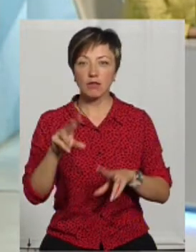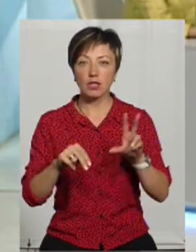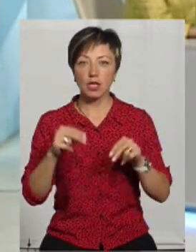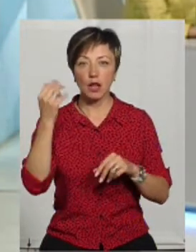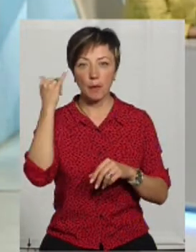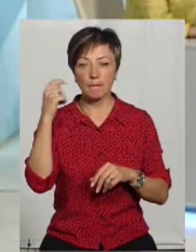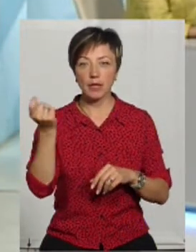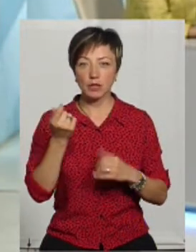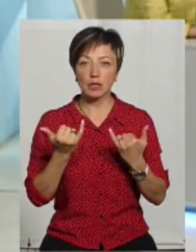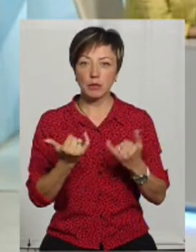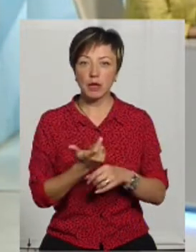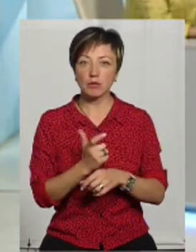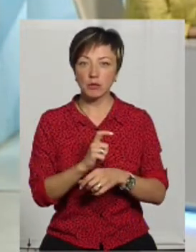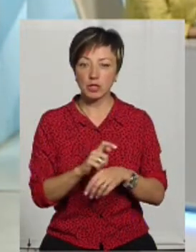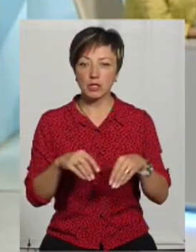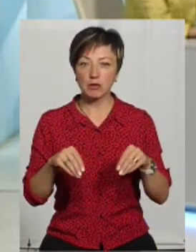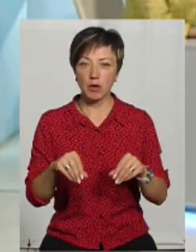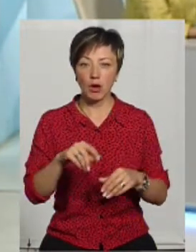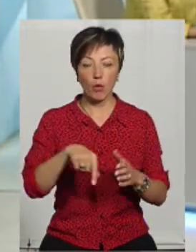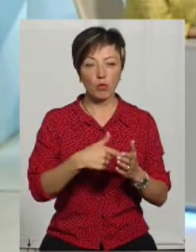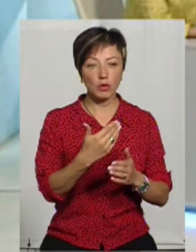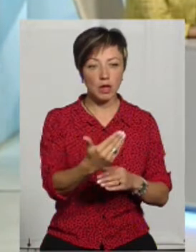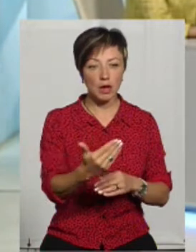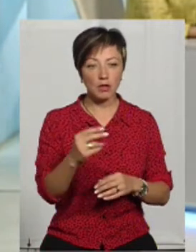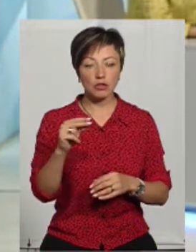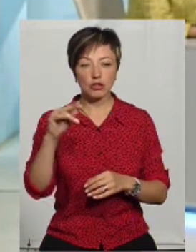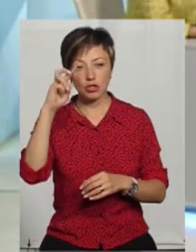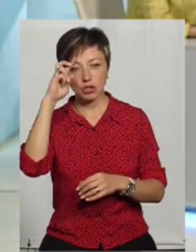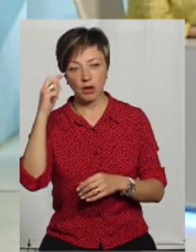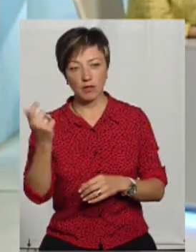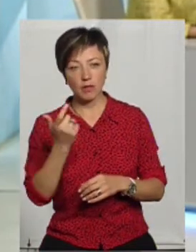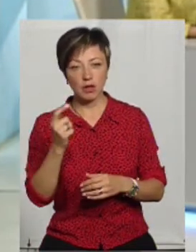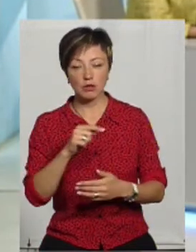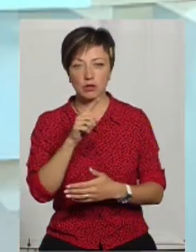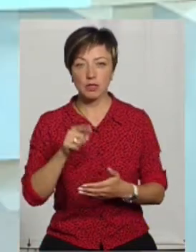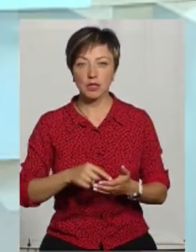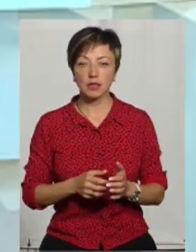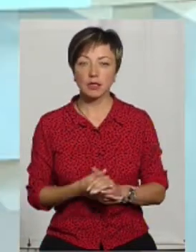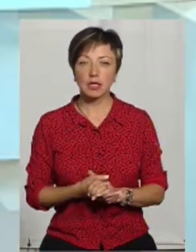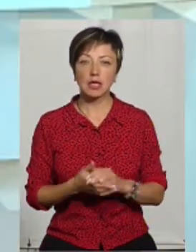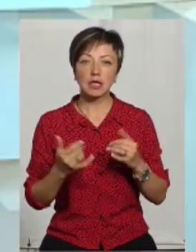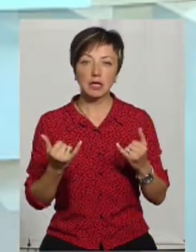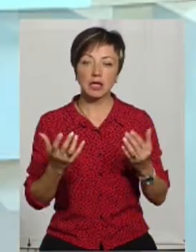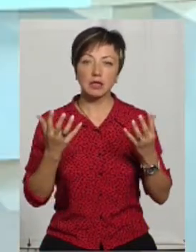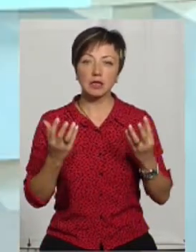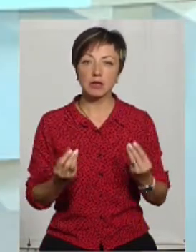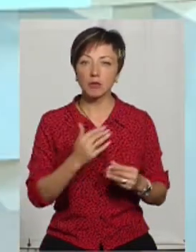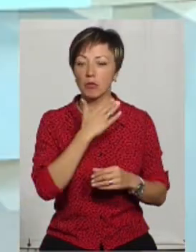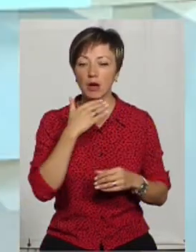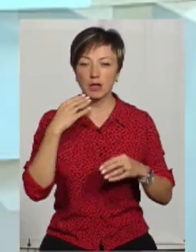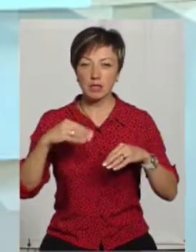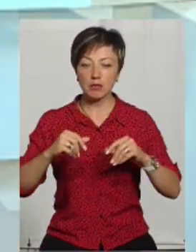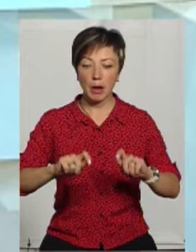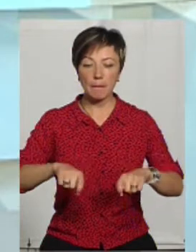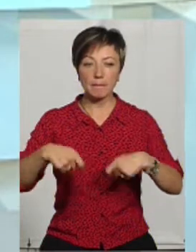це пасовищами, то тепер більшість цих земель у комунальній власності, чи все ж таки у державній? На даний час дуже багато земель